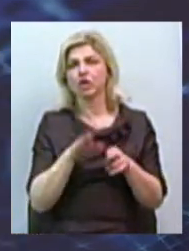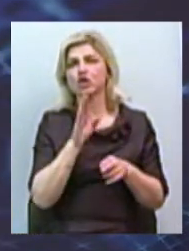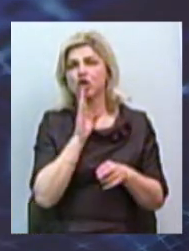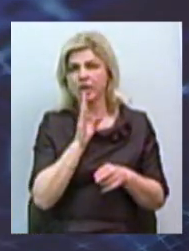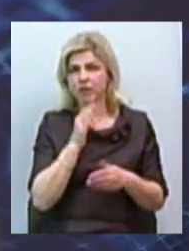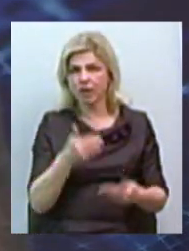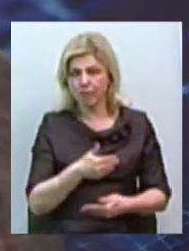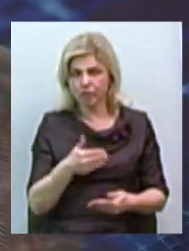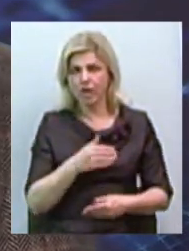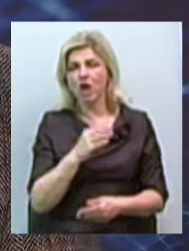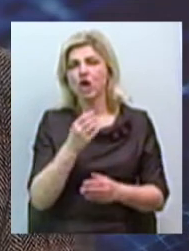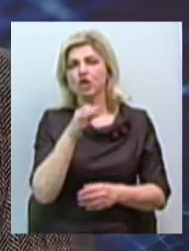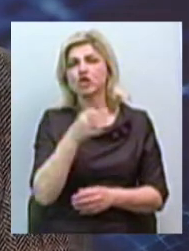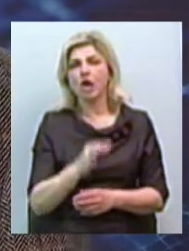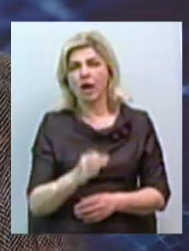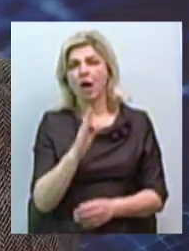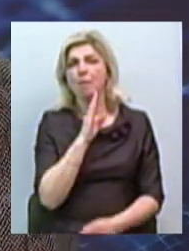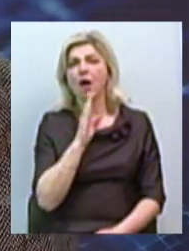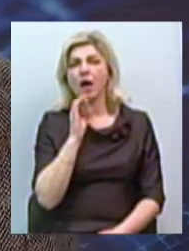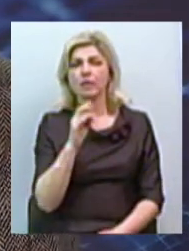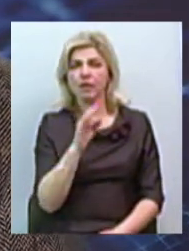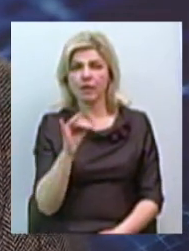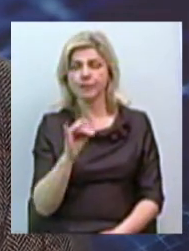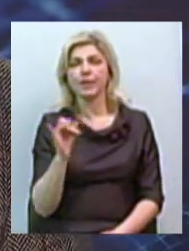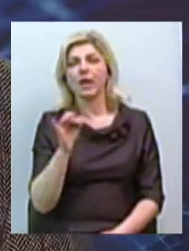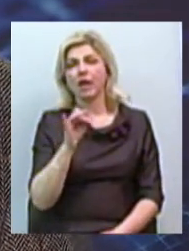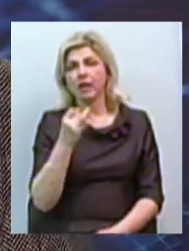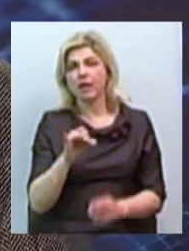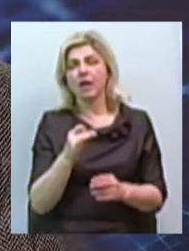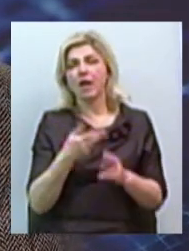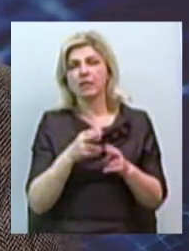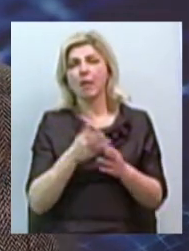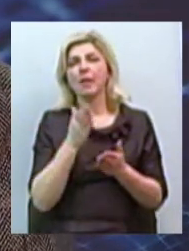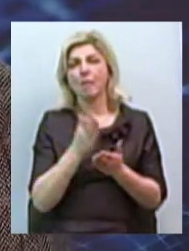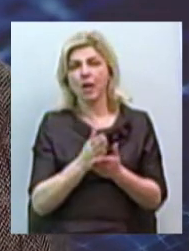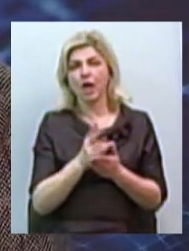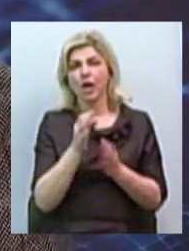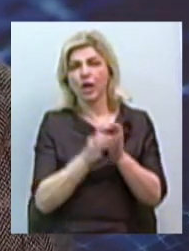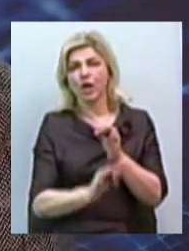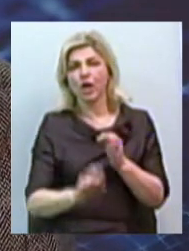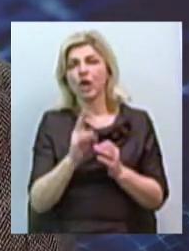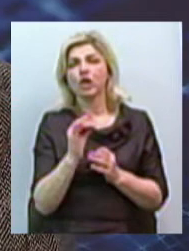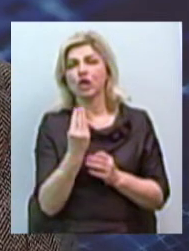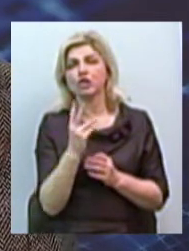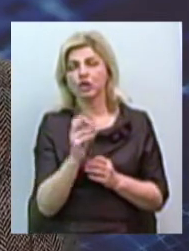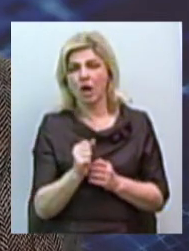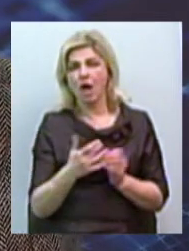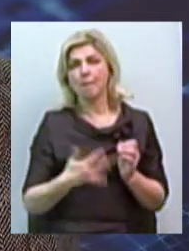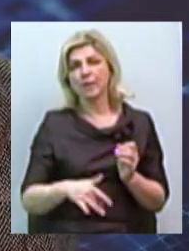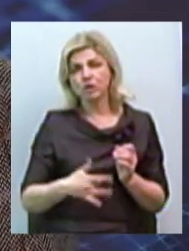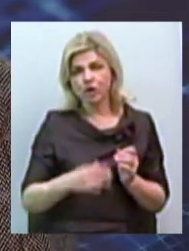органов, матки, шейки матки. Это прямая кишка. В дальнейшем, я думаю, мы освоим заболевание лорорганов, пищевода.